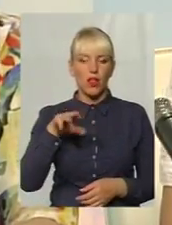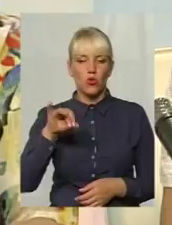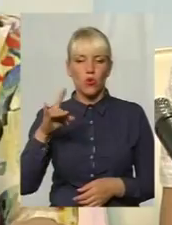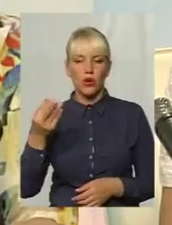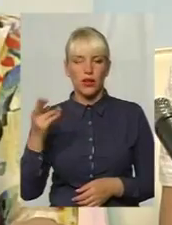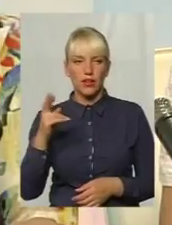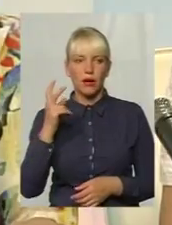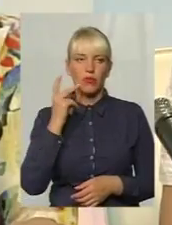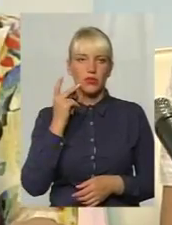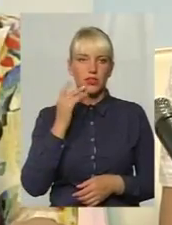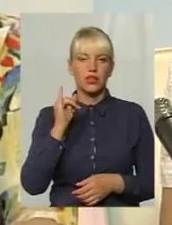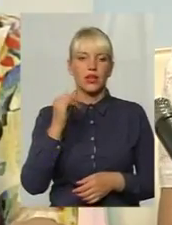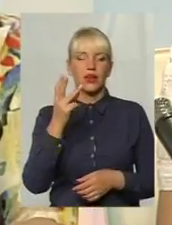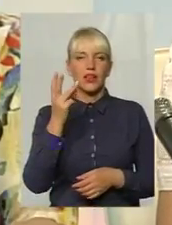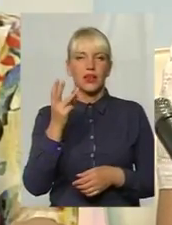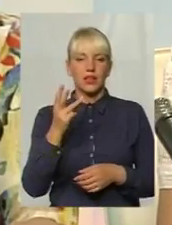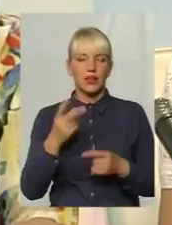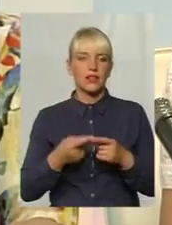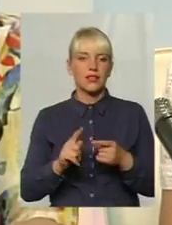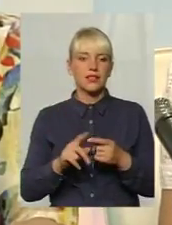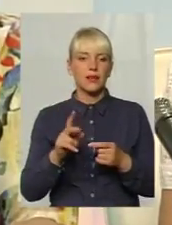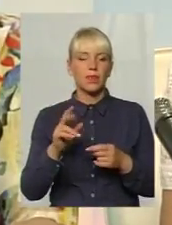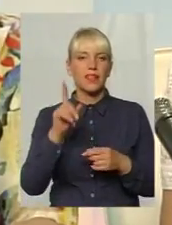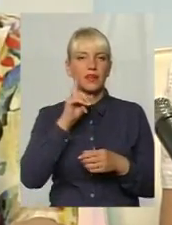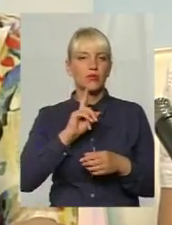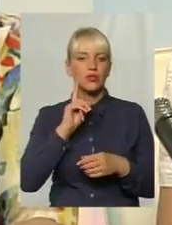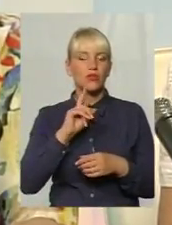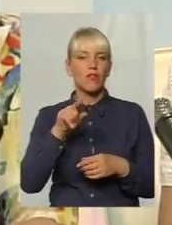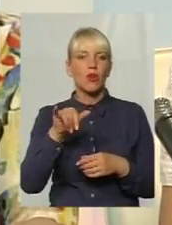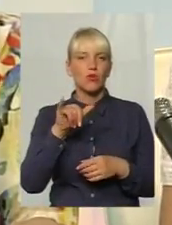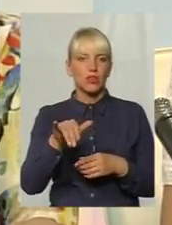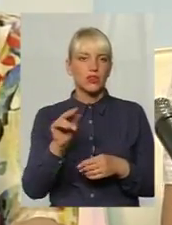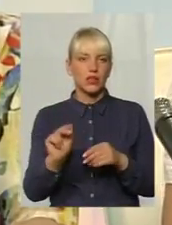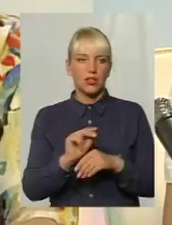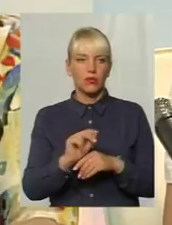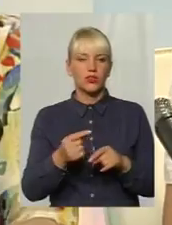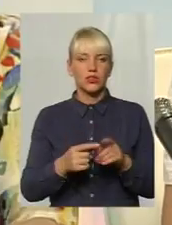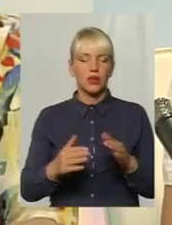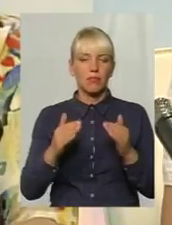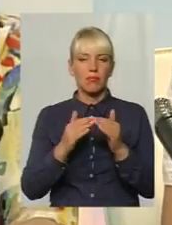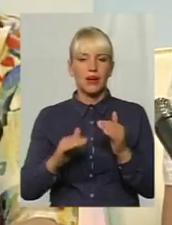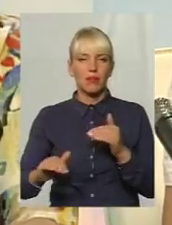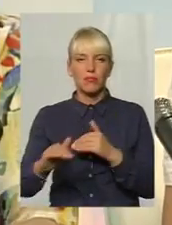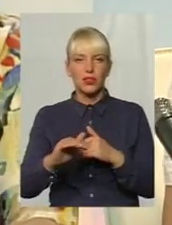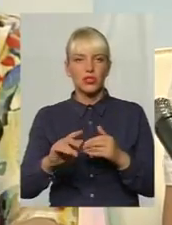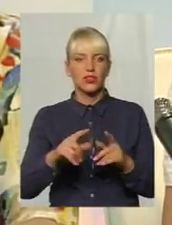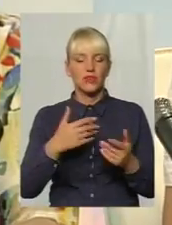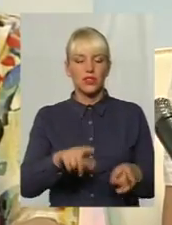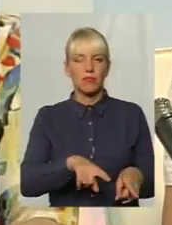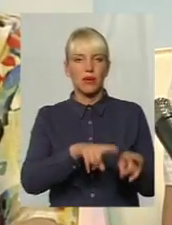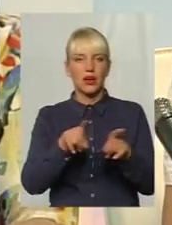період ремонту тих приміщень, куди вони мають від'їхати. В дані приміщення вже переведені педіатри,